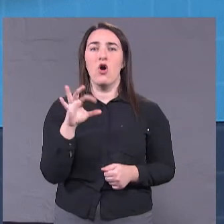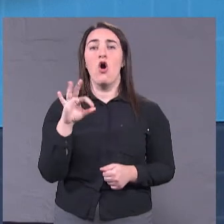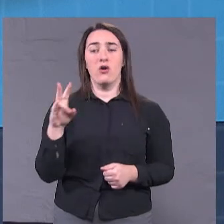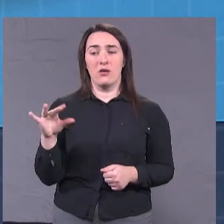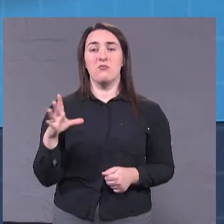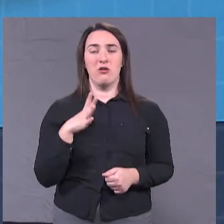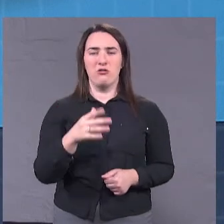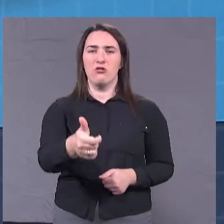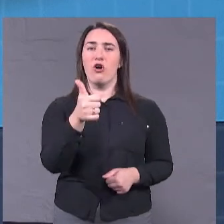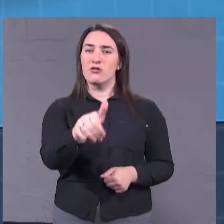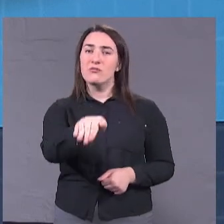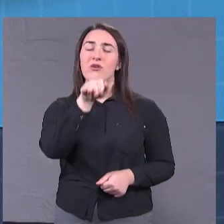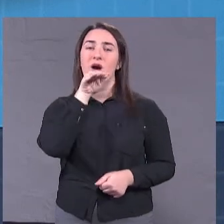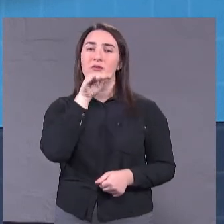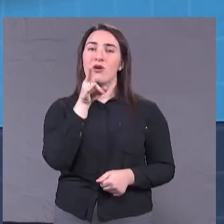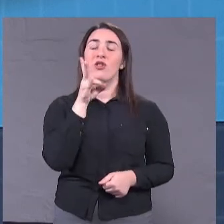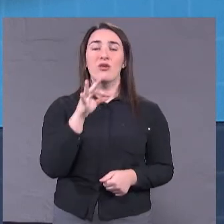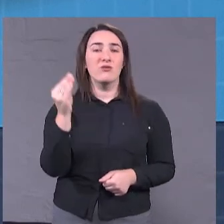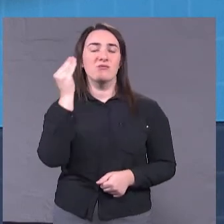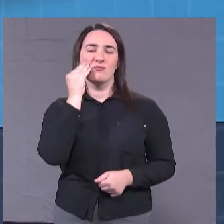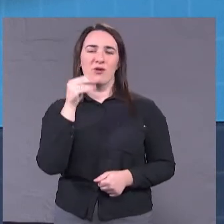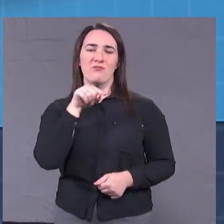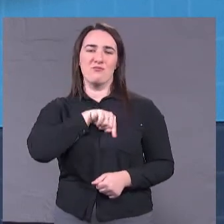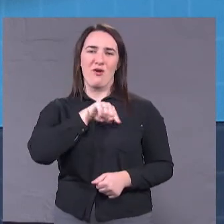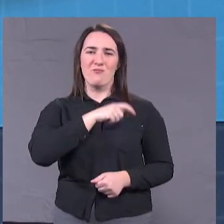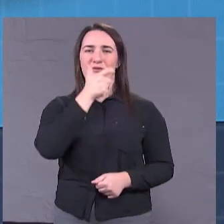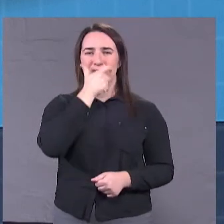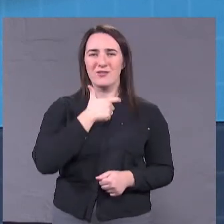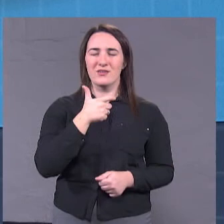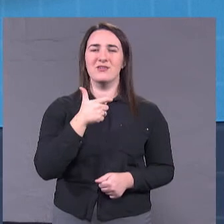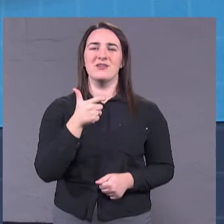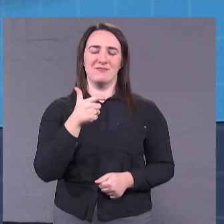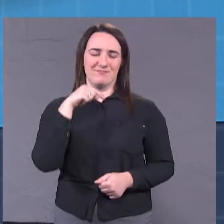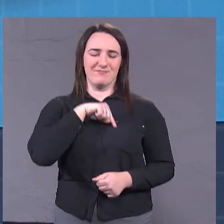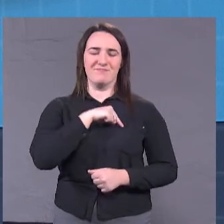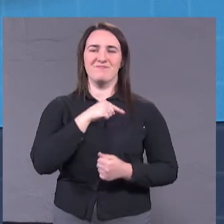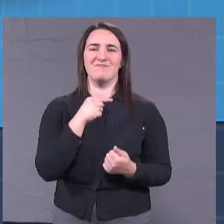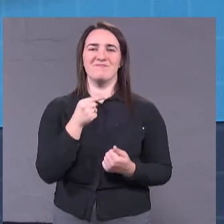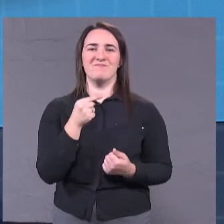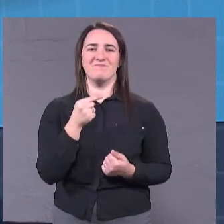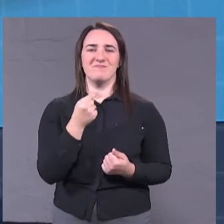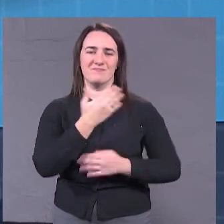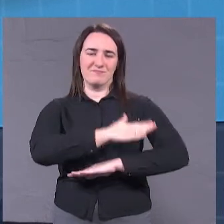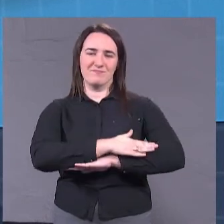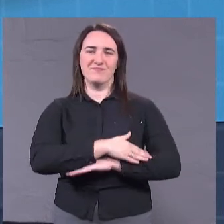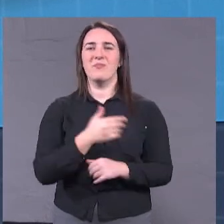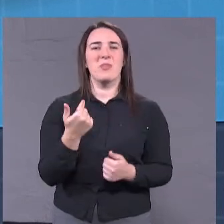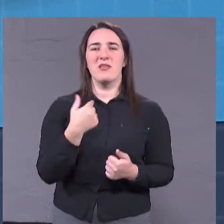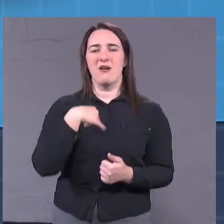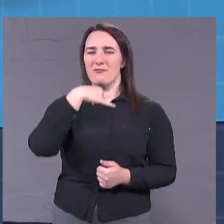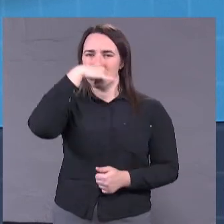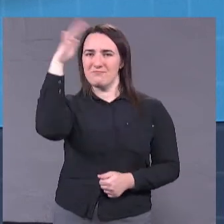професіоналами, але з точки зрення морали і нравственних каких-то качівств, я не можу продовжитися з цими людьми,